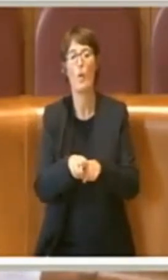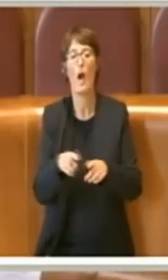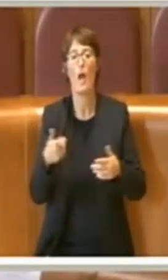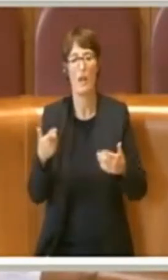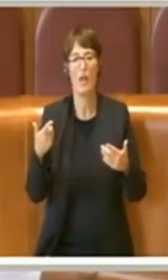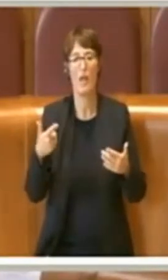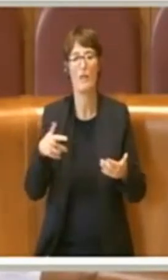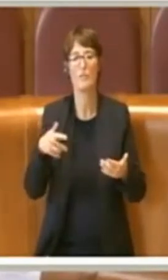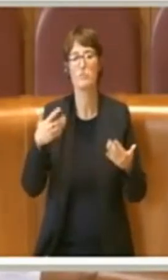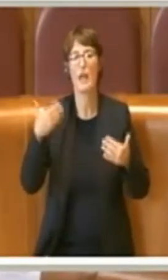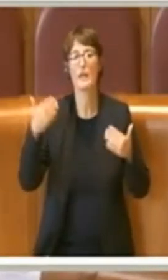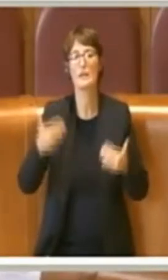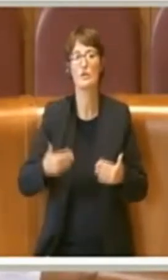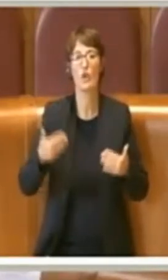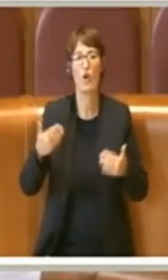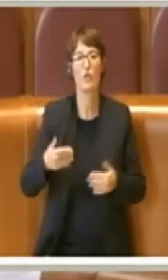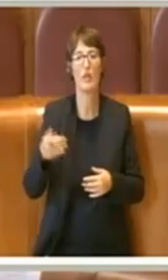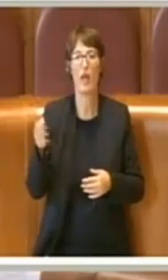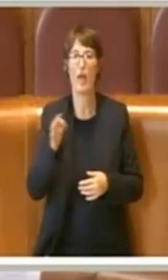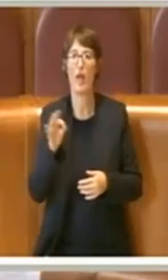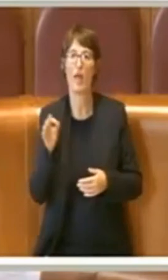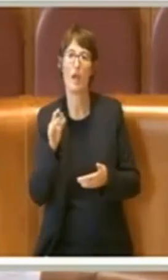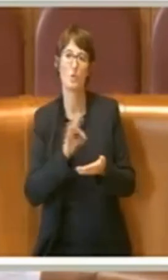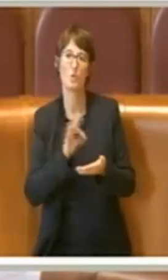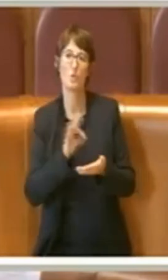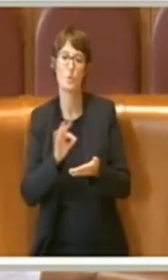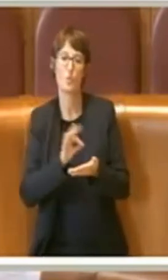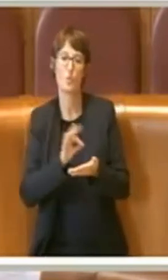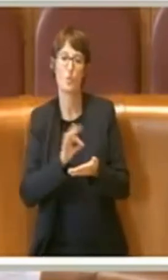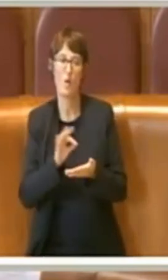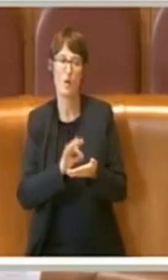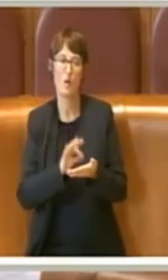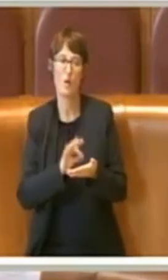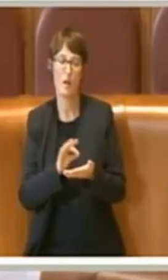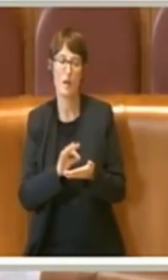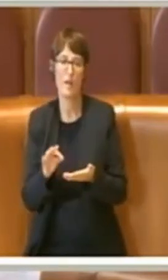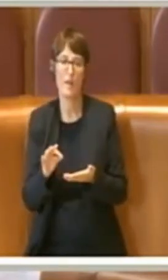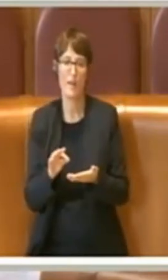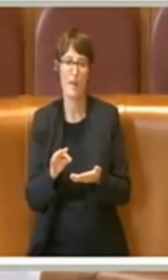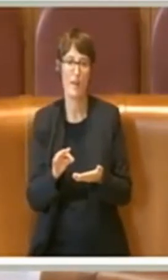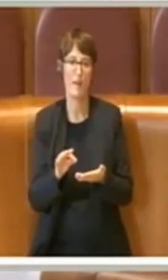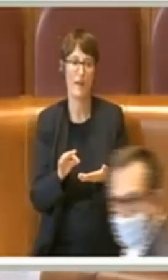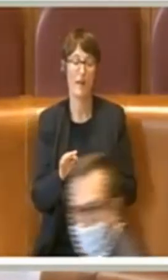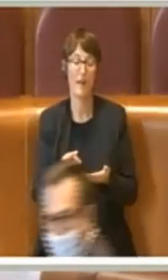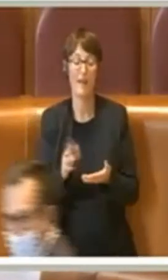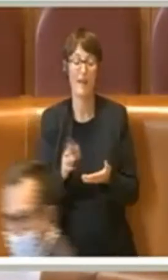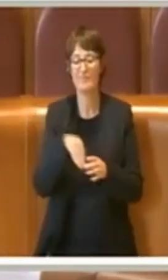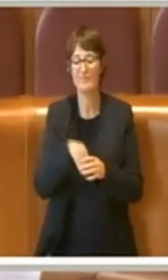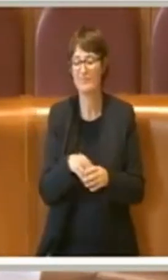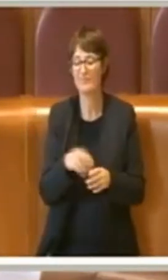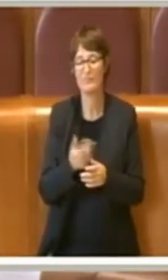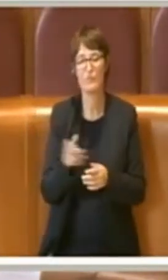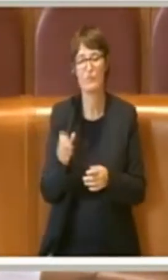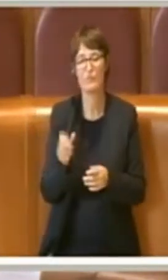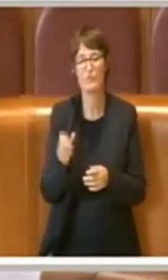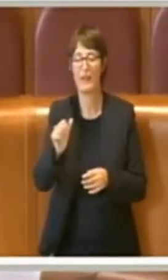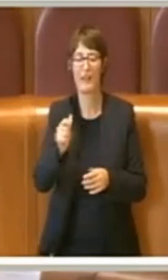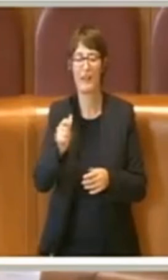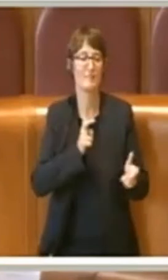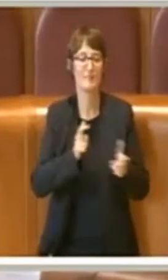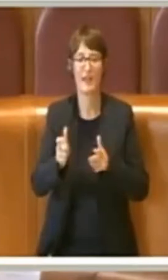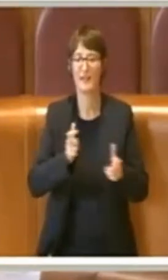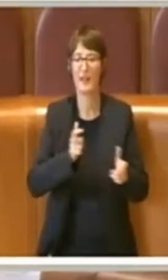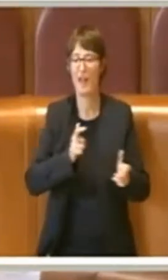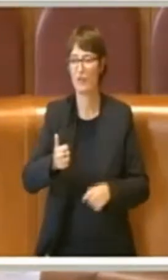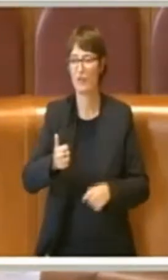essere come le scuole dove la priorità è quella della relazione personale e non